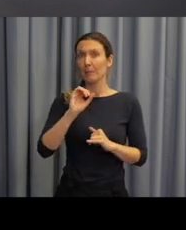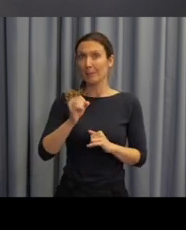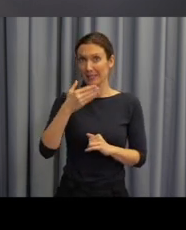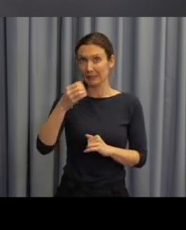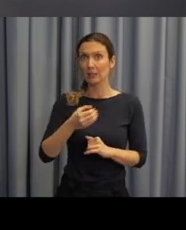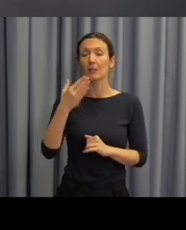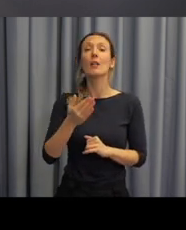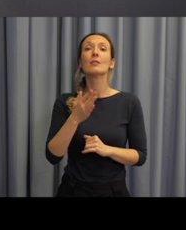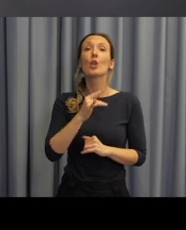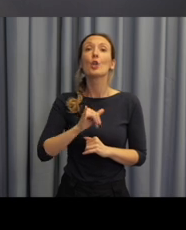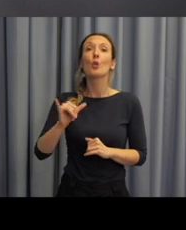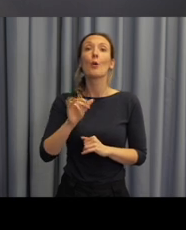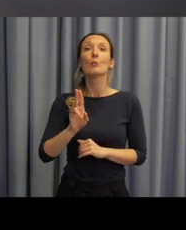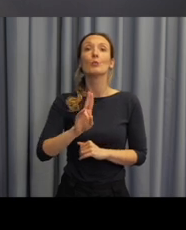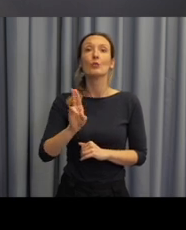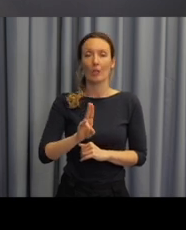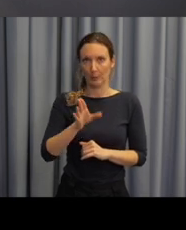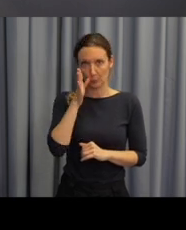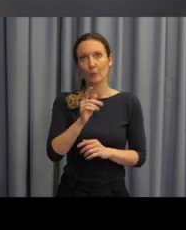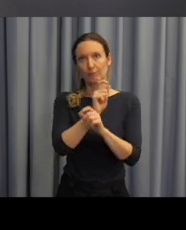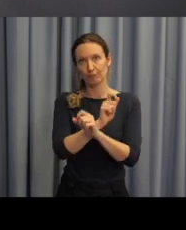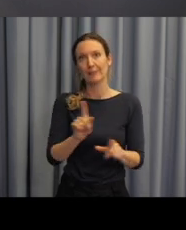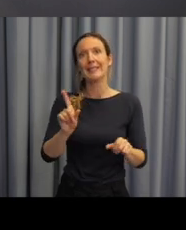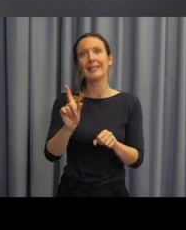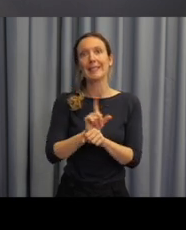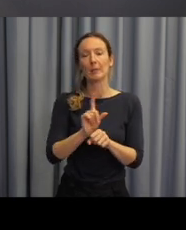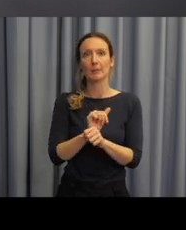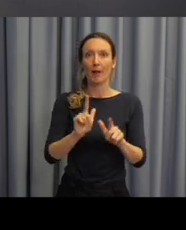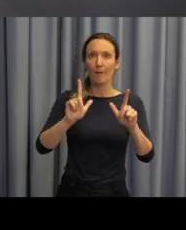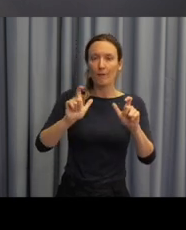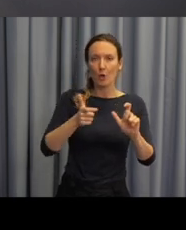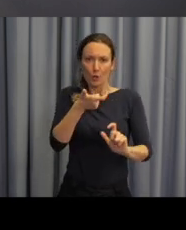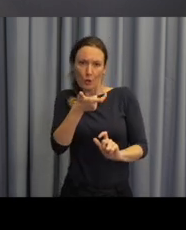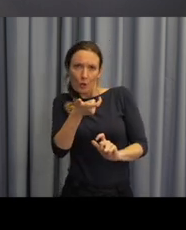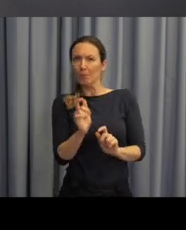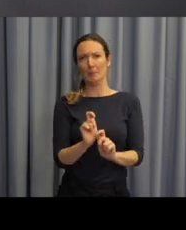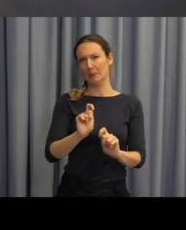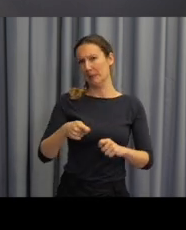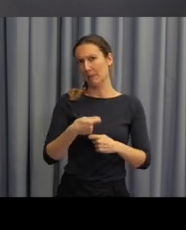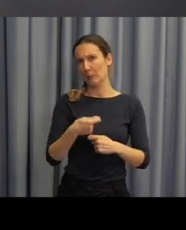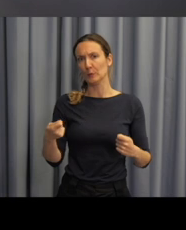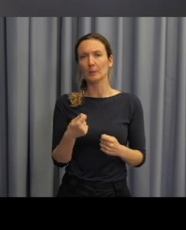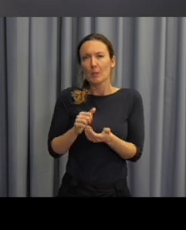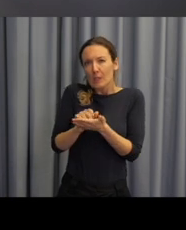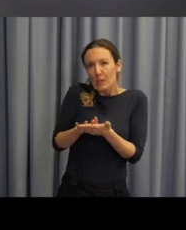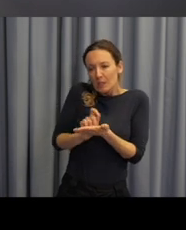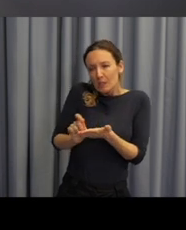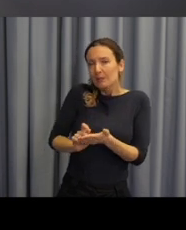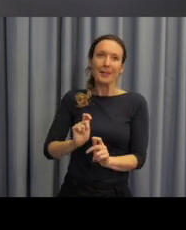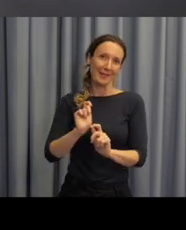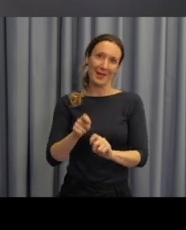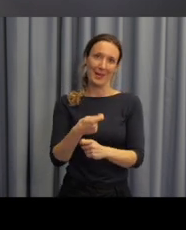prezentaci od nás všichni obdržíte mailem, takže nepořizujte si žádné fotografie, ani záznamy, ani se nemusíte dělat poznámky.